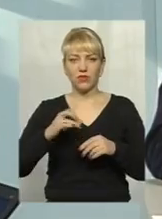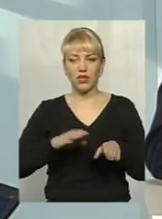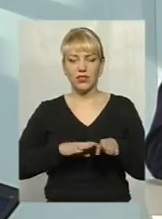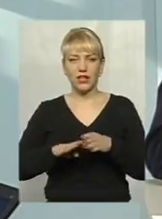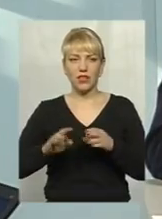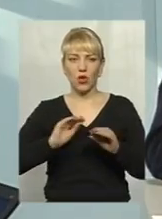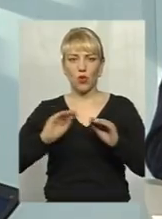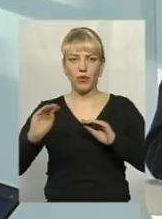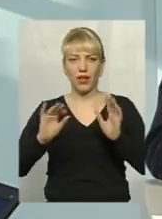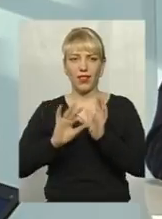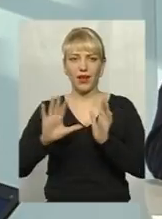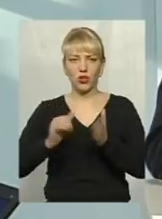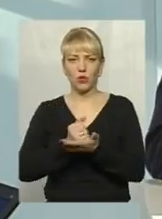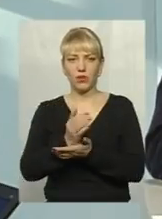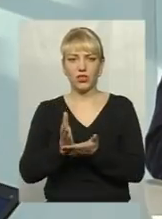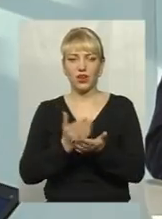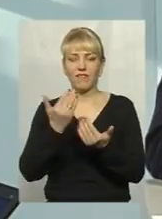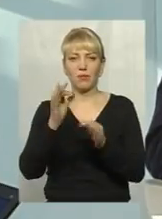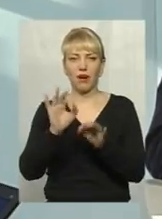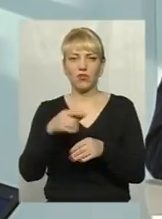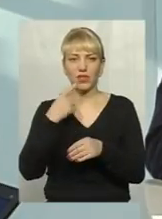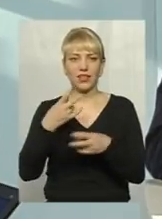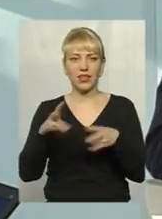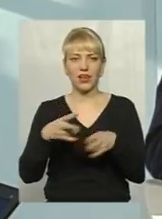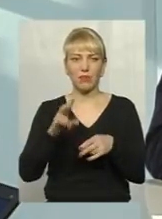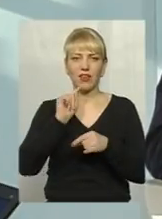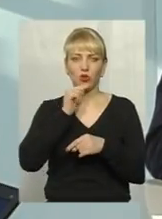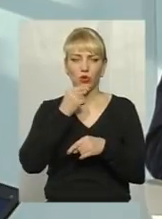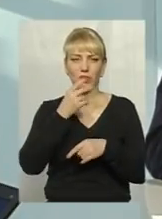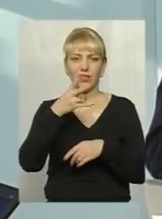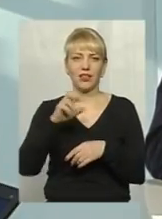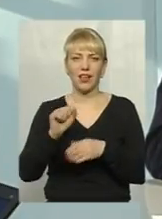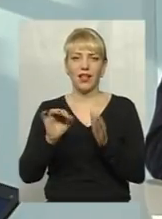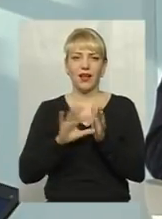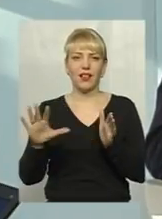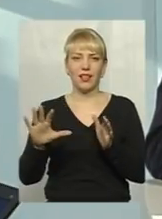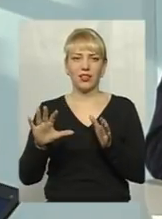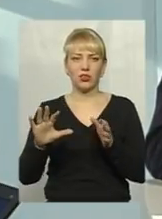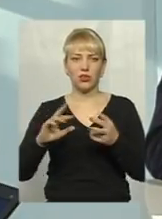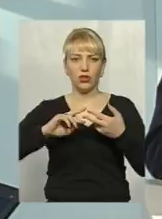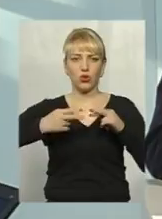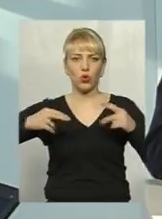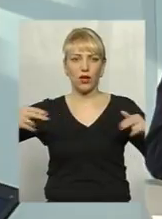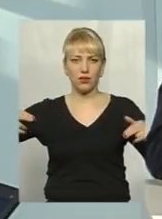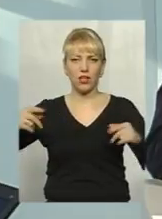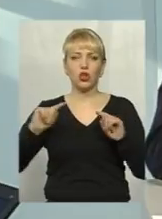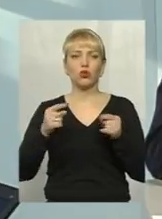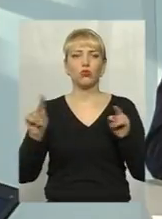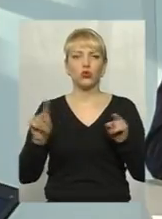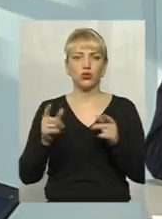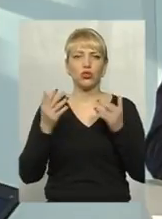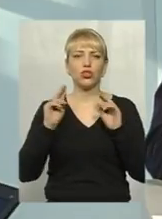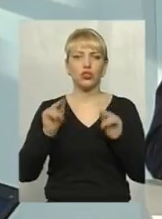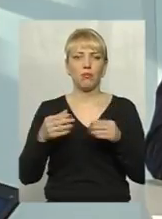влаштування електромережі, ви правильно сказали, в жодному разі не треба економити на електродротах. Тому що чим